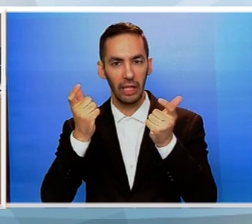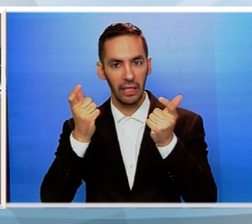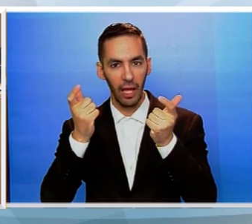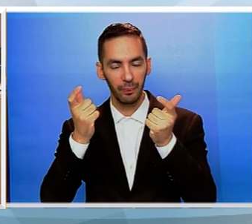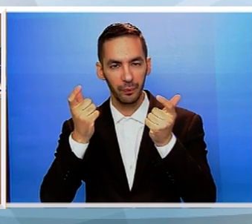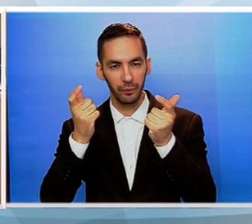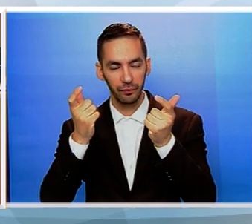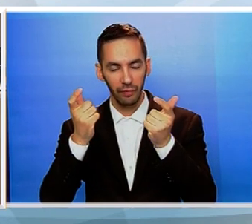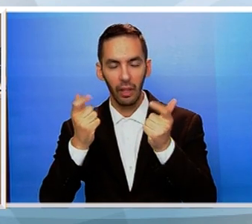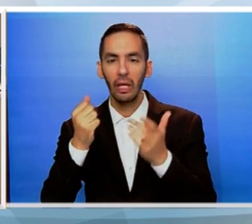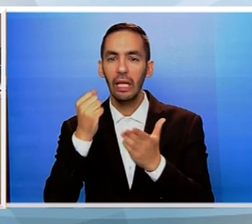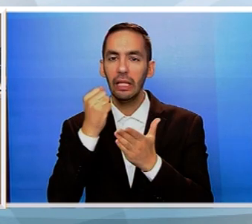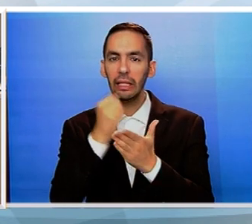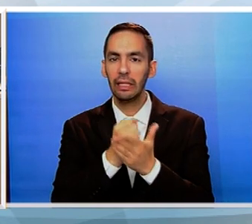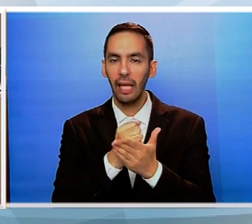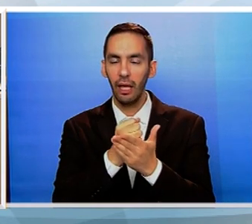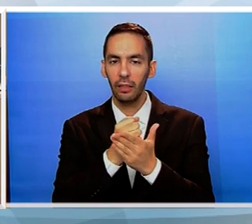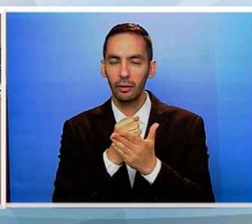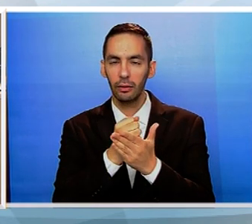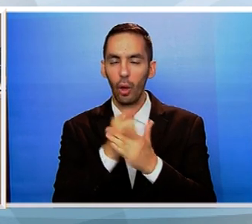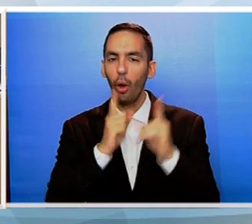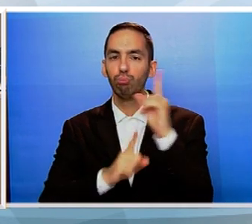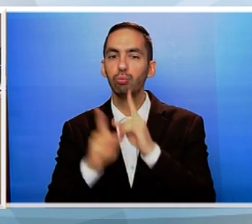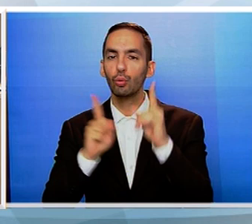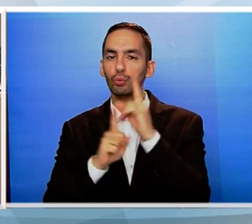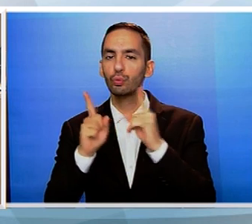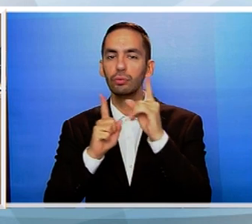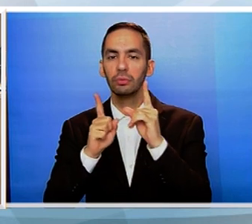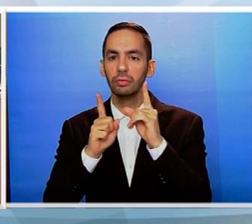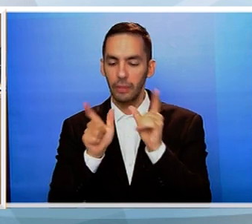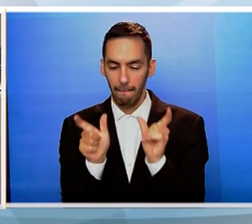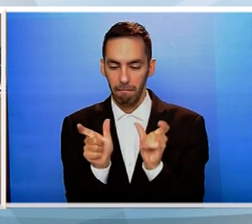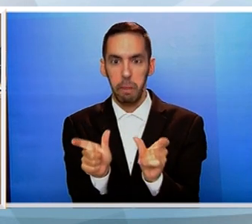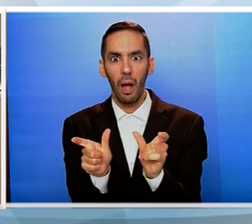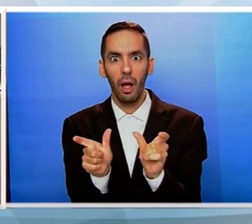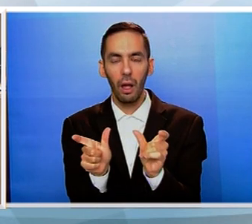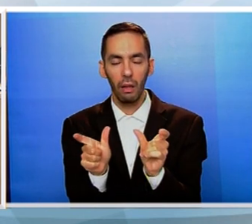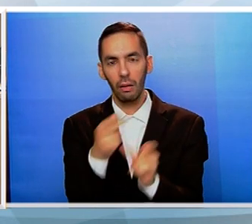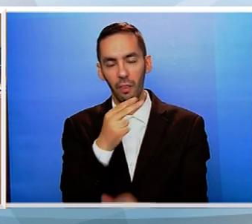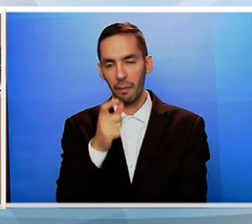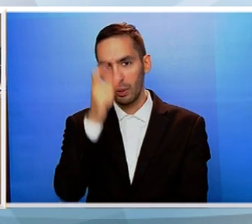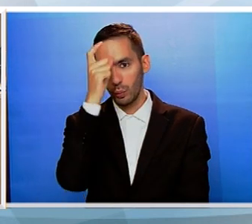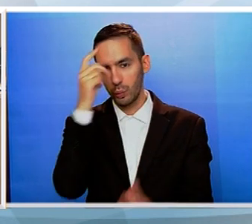καθώς και όσους αντιστάθηκαν στη βάρβαρη τουρκική εισβολή,